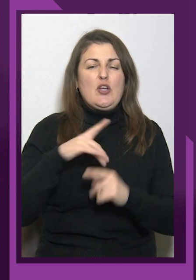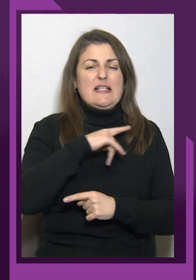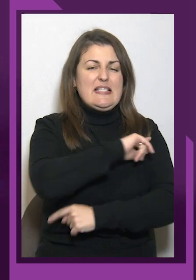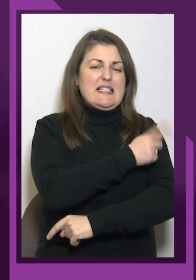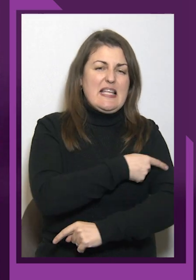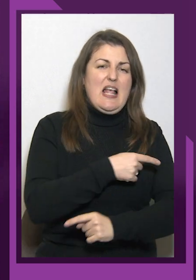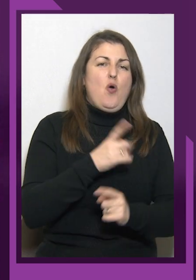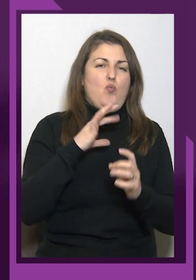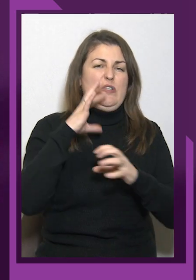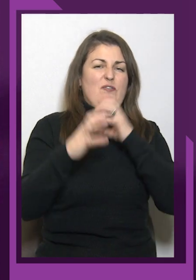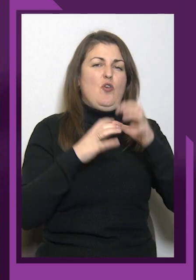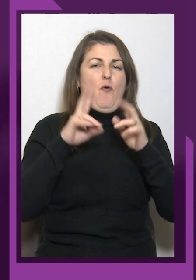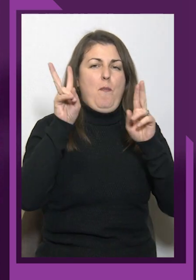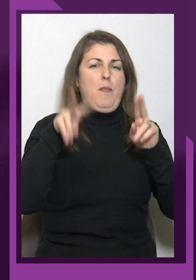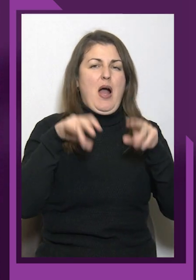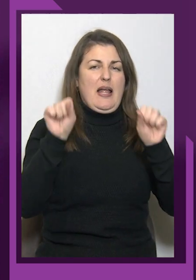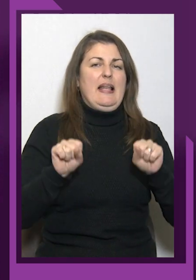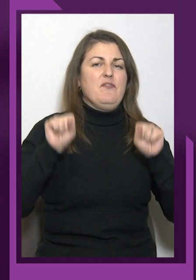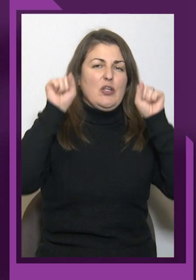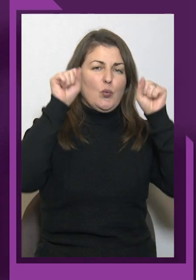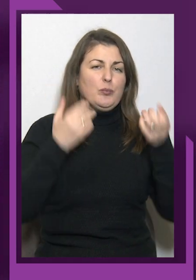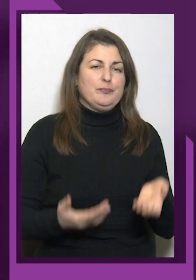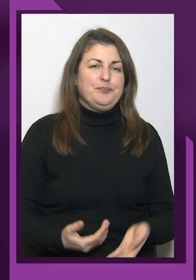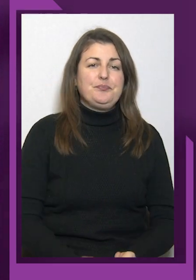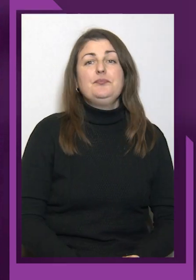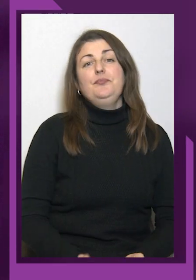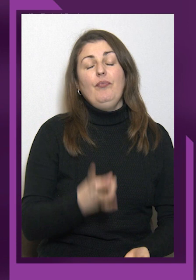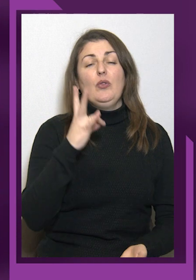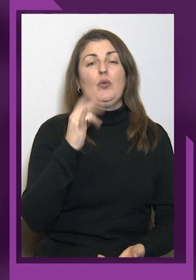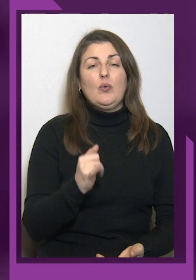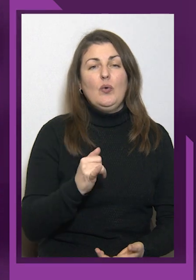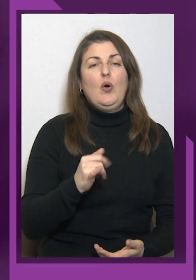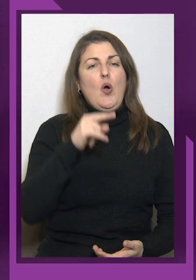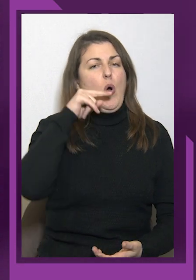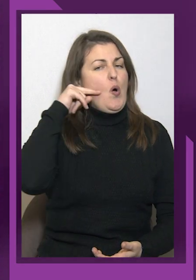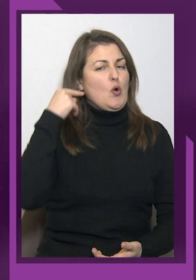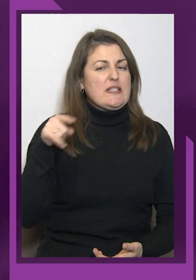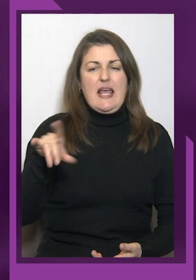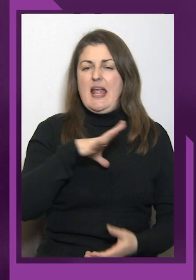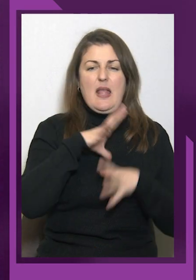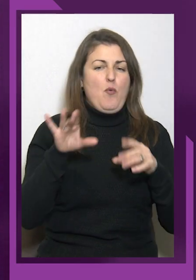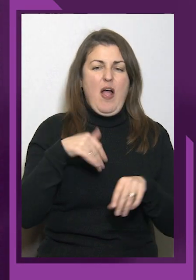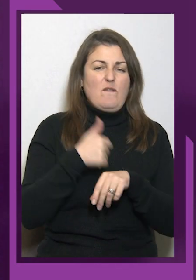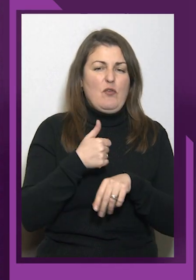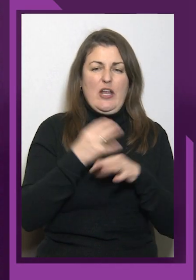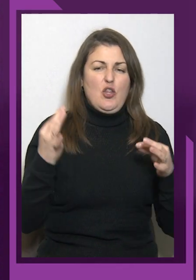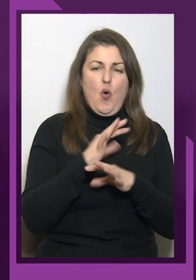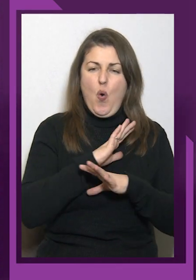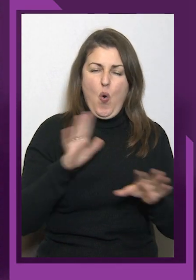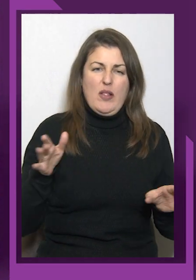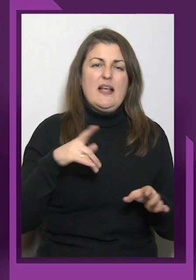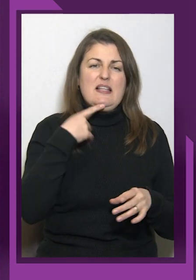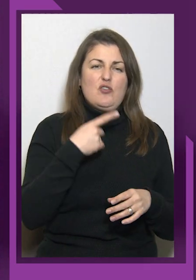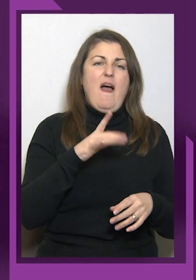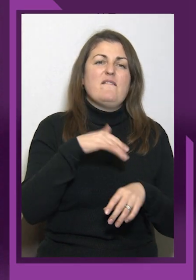Ну, Росія не була фаворитом ніколи, сразу кажу, що фаворитом була Польща, Турція і ми. Це в